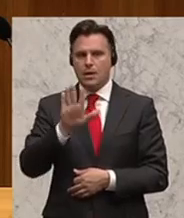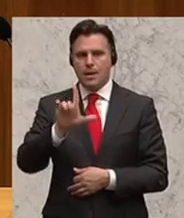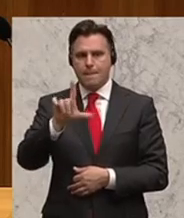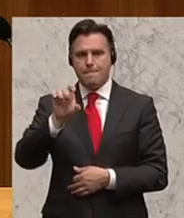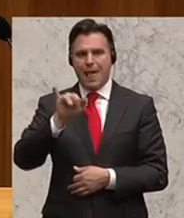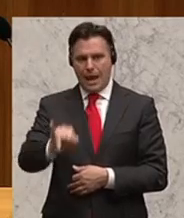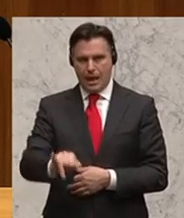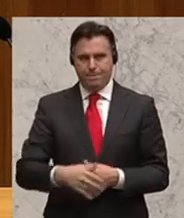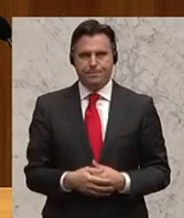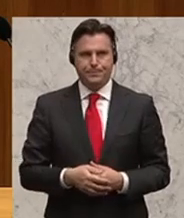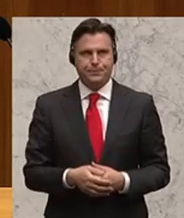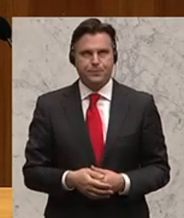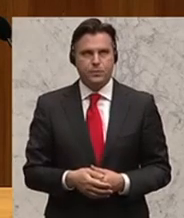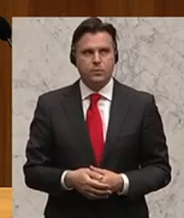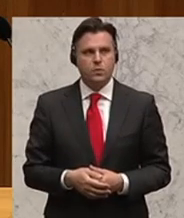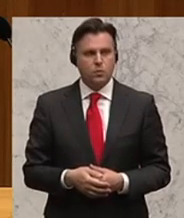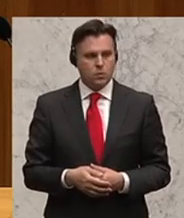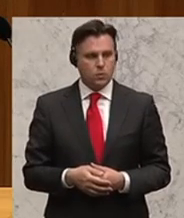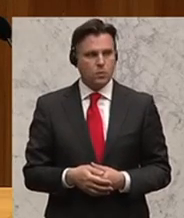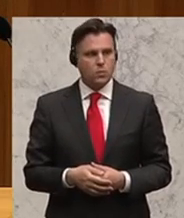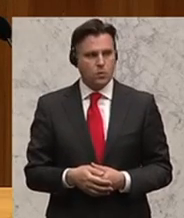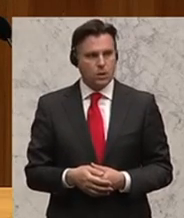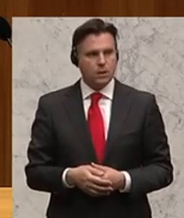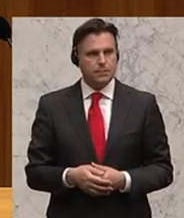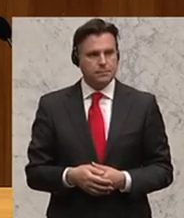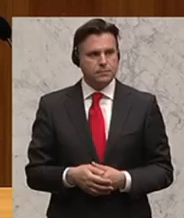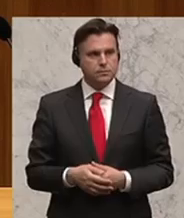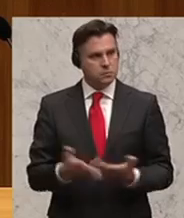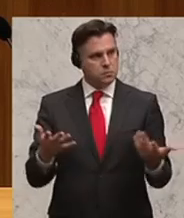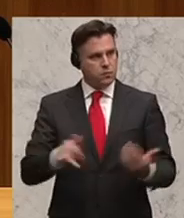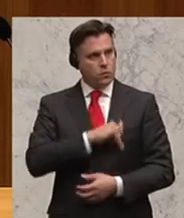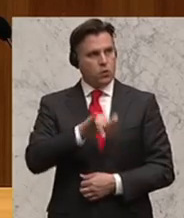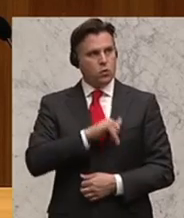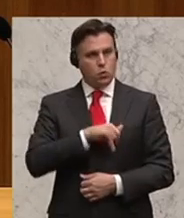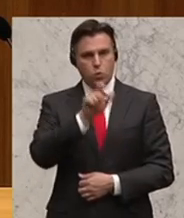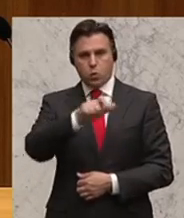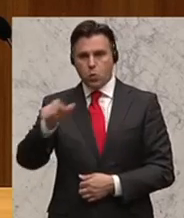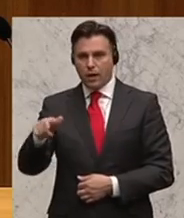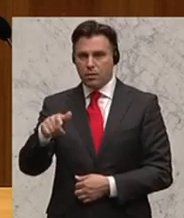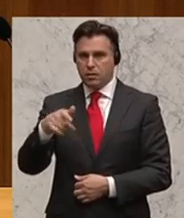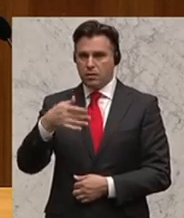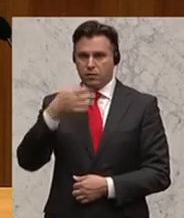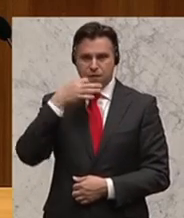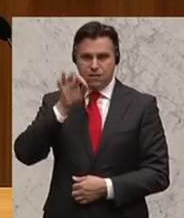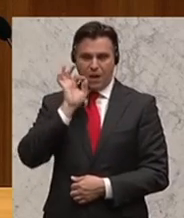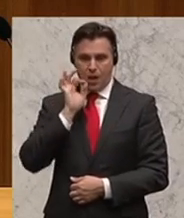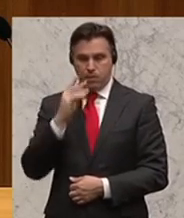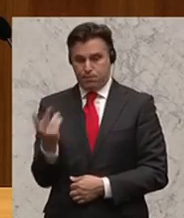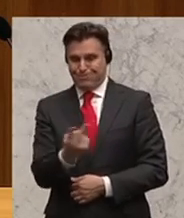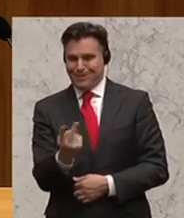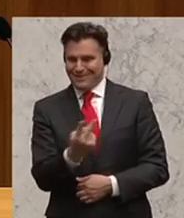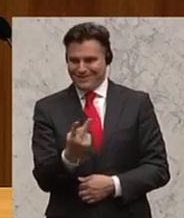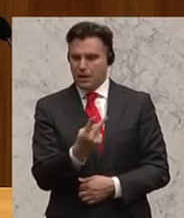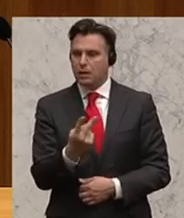In dieser Novelle, also sagen wir mal so, im Prinzip sind Jugendliche und Frauen bis dato völlig